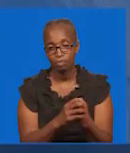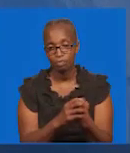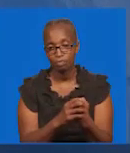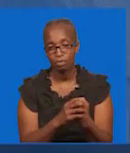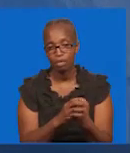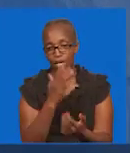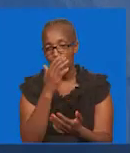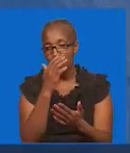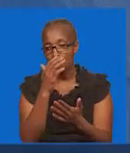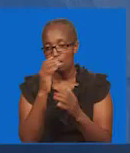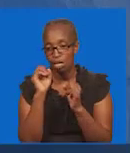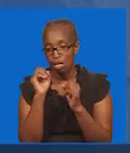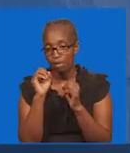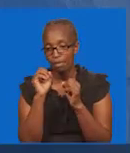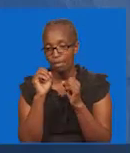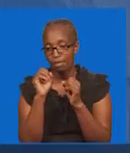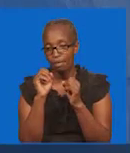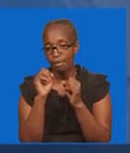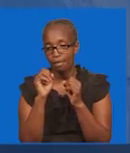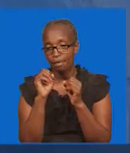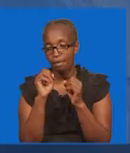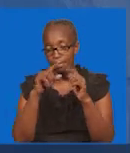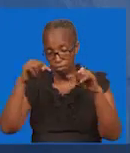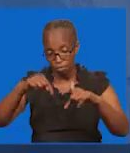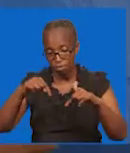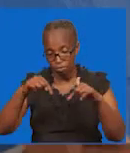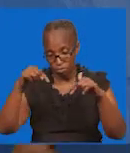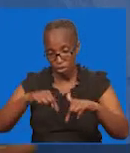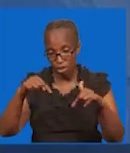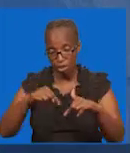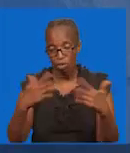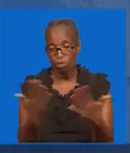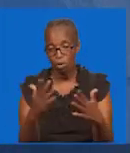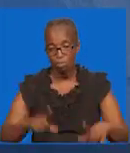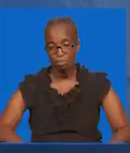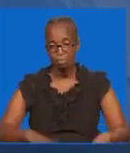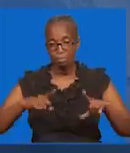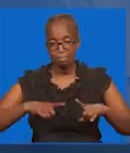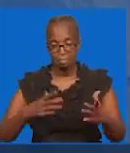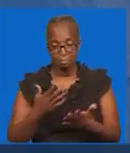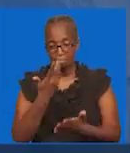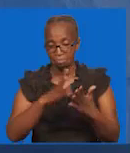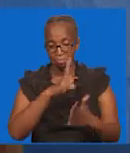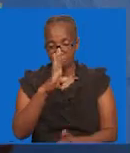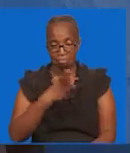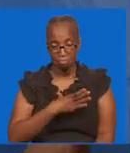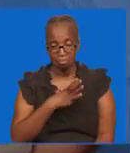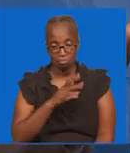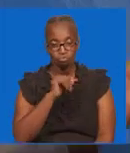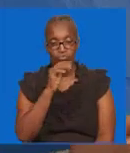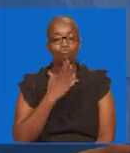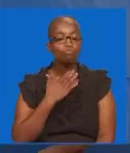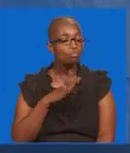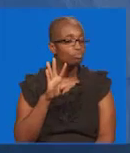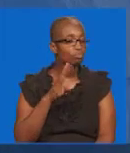afuraisu Ili tendo Umestaili kuliata Injapukua leo Wakati utu na poishi Unapeta watu wa wataki